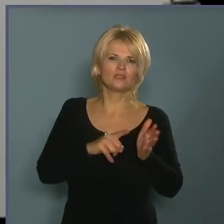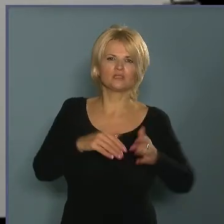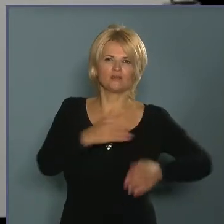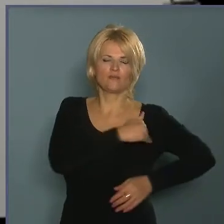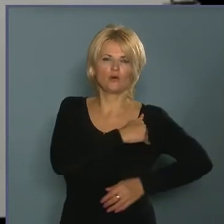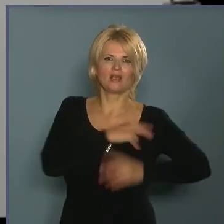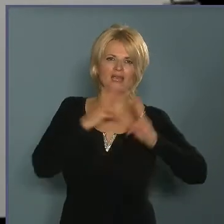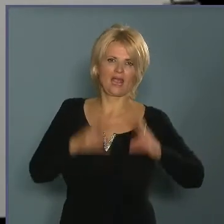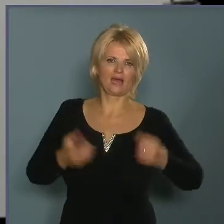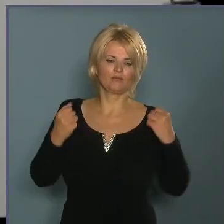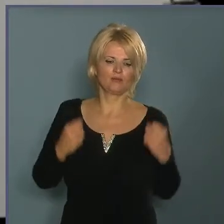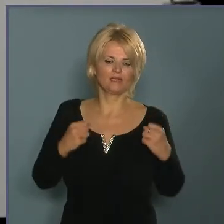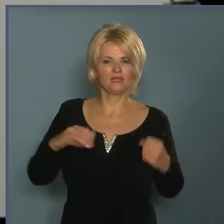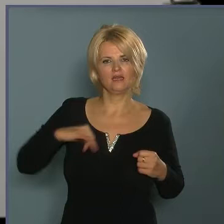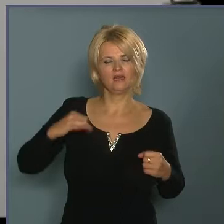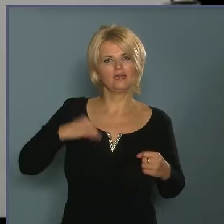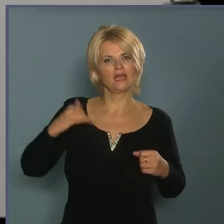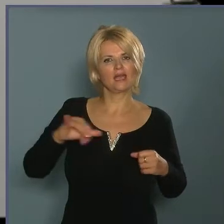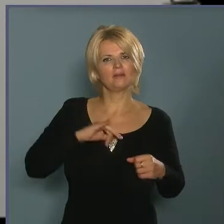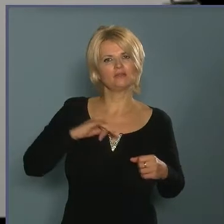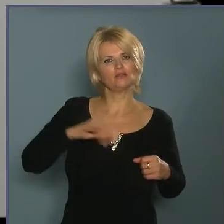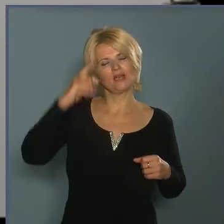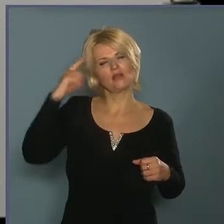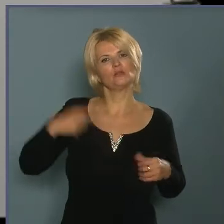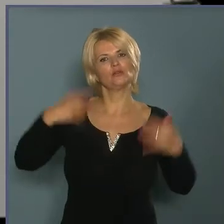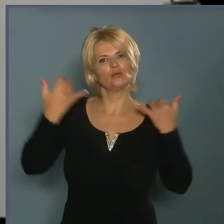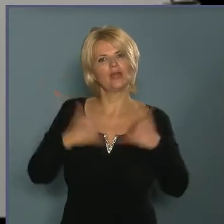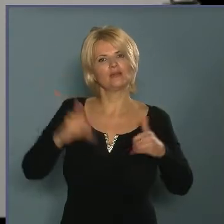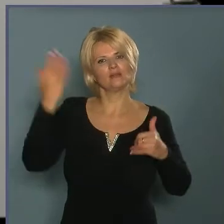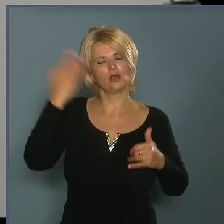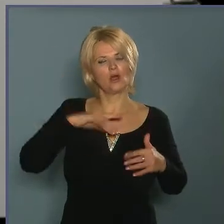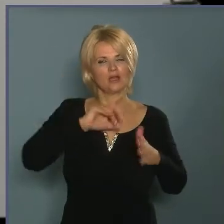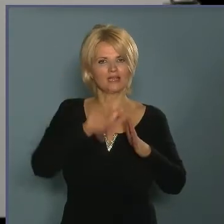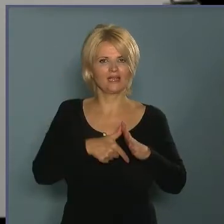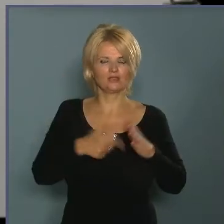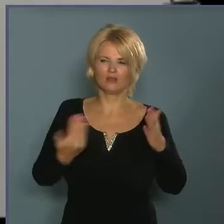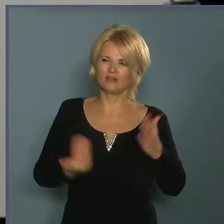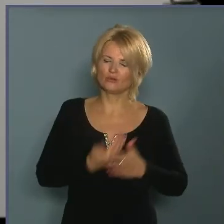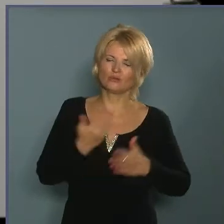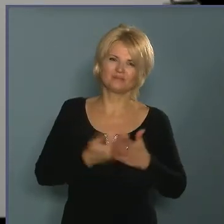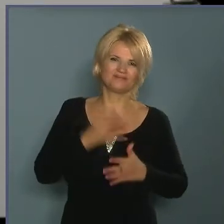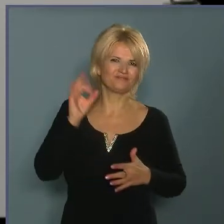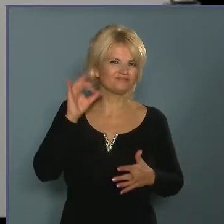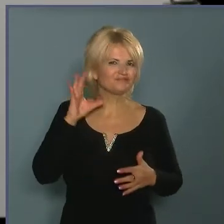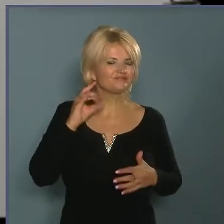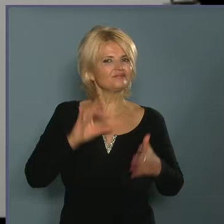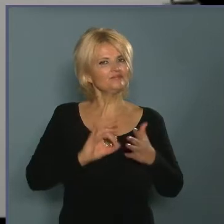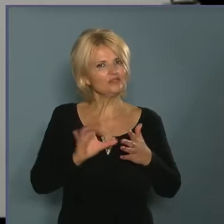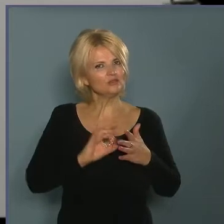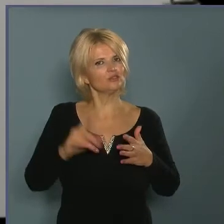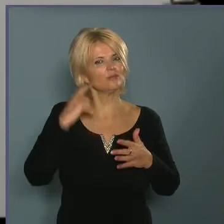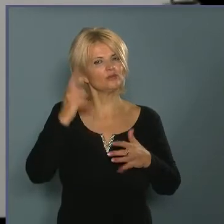jármű, és reggel biztonságosan tudjunk elindulni, hiszen ha késésbe vagyunk, az egy újabb presszió az embernek, hogy gyorsabban